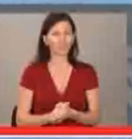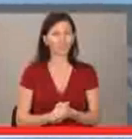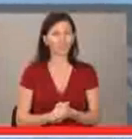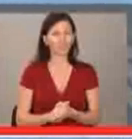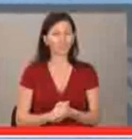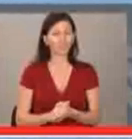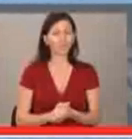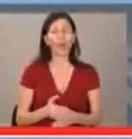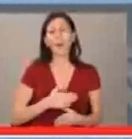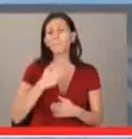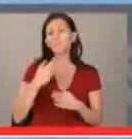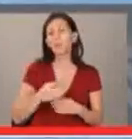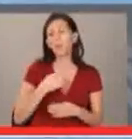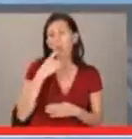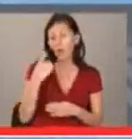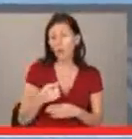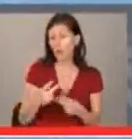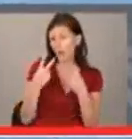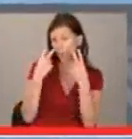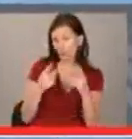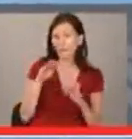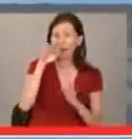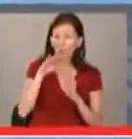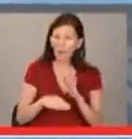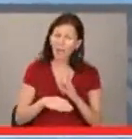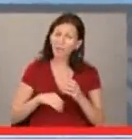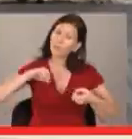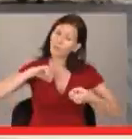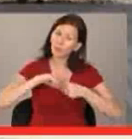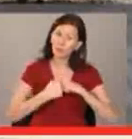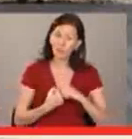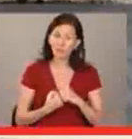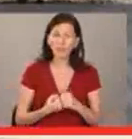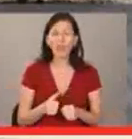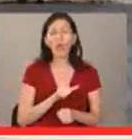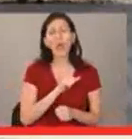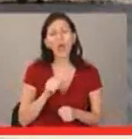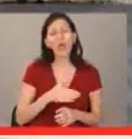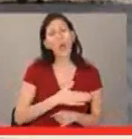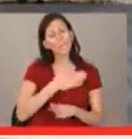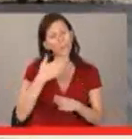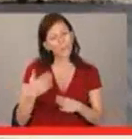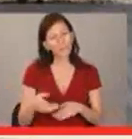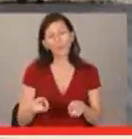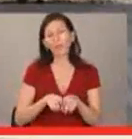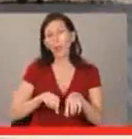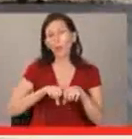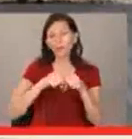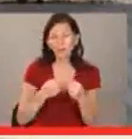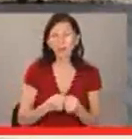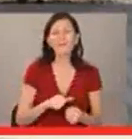Музиката По следите години се наблюдава намаляване на пътнотранспортните происшествия и последствията